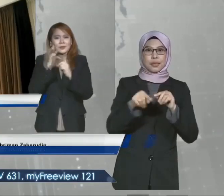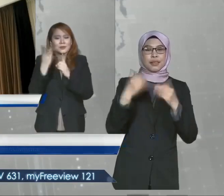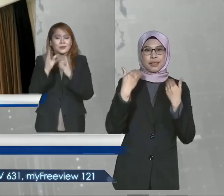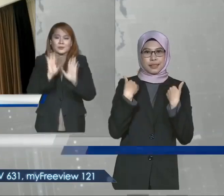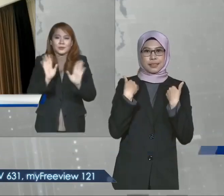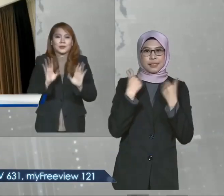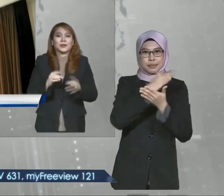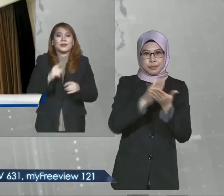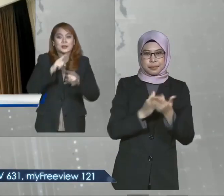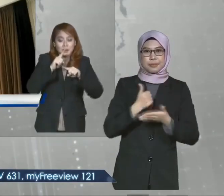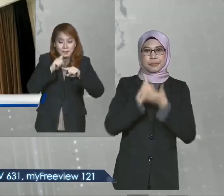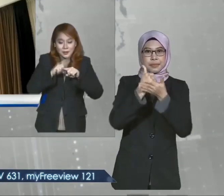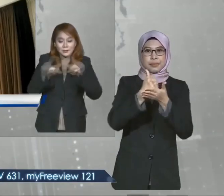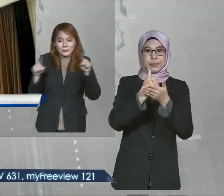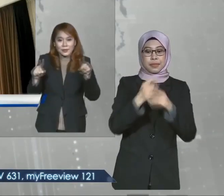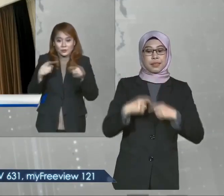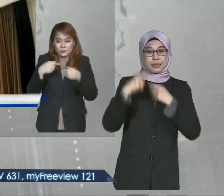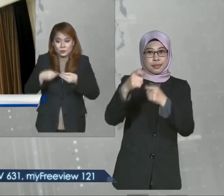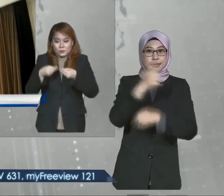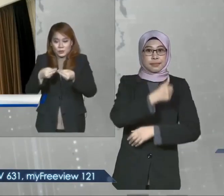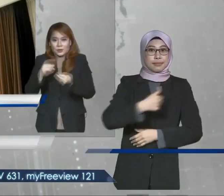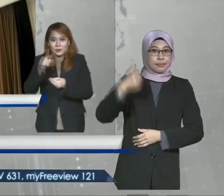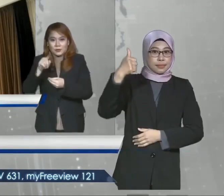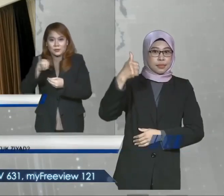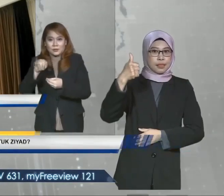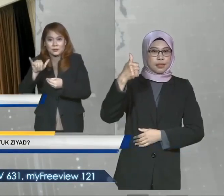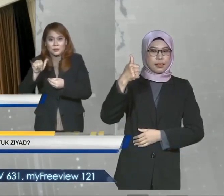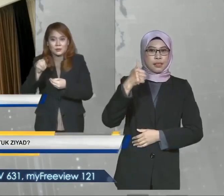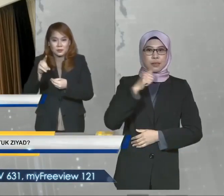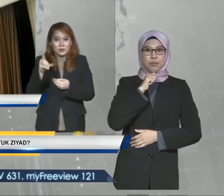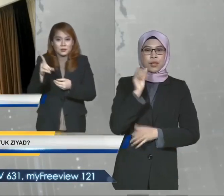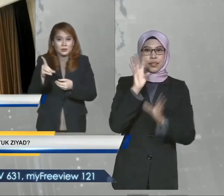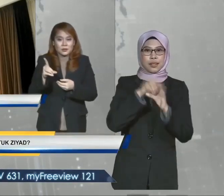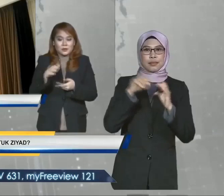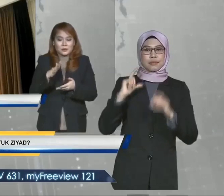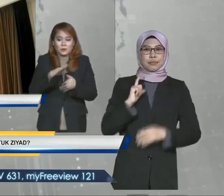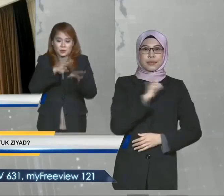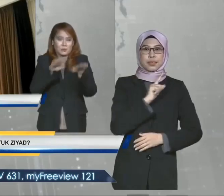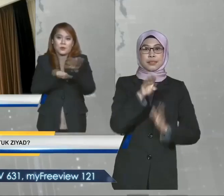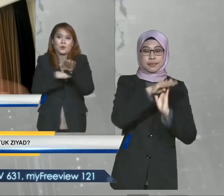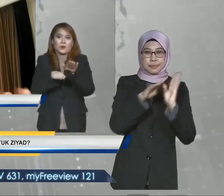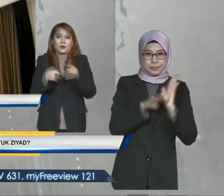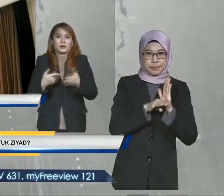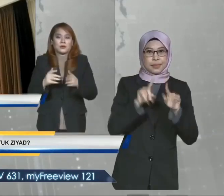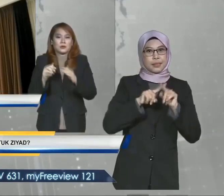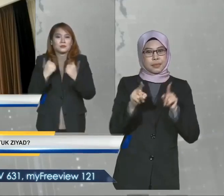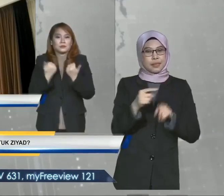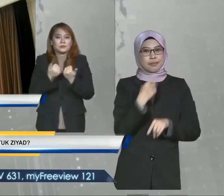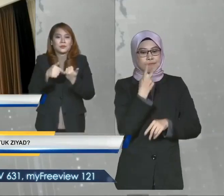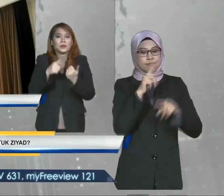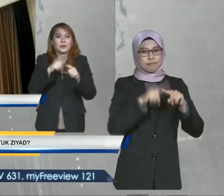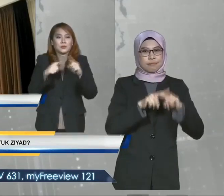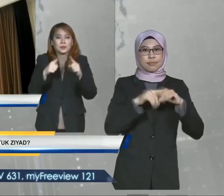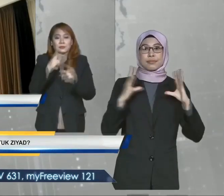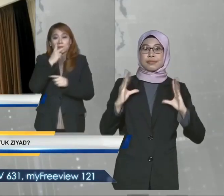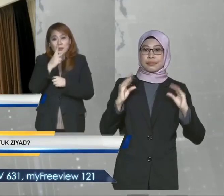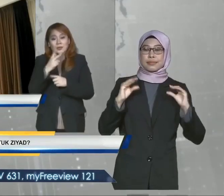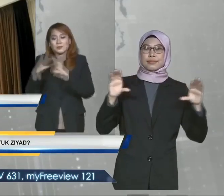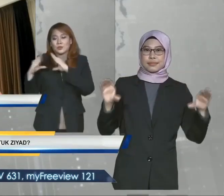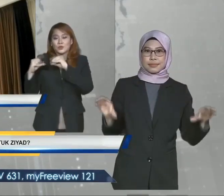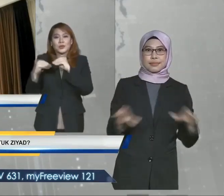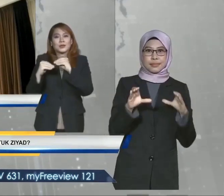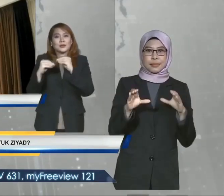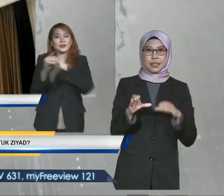untuk memberi hadiah kemenangan itu mungkin tidak dalam kita punya perlembagaan dan juga peraturan. Tapi tengok juga mesyuarat nanti saya akan hadiahkan.